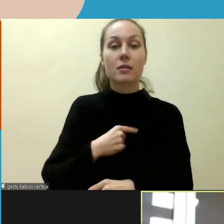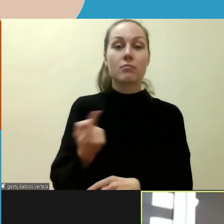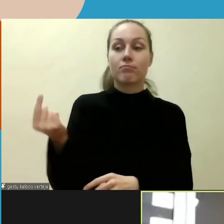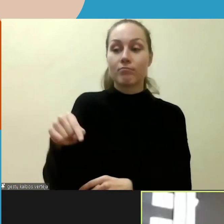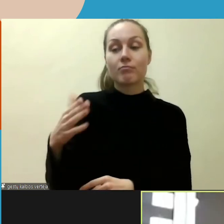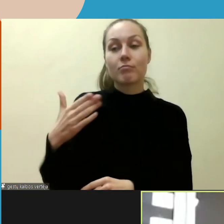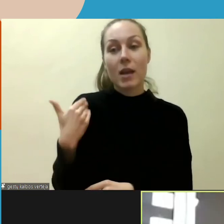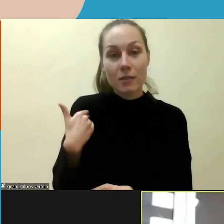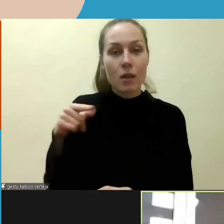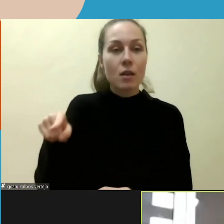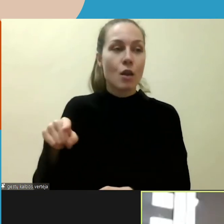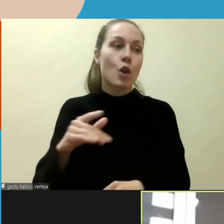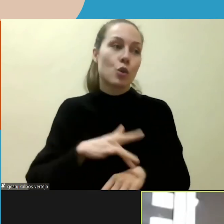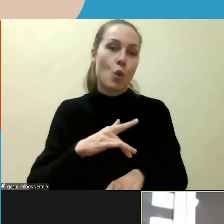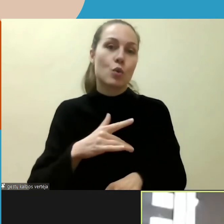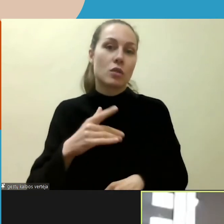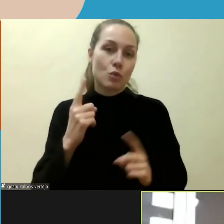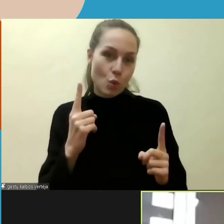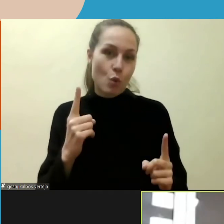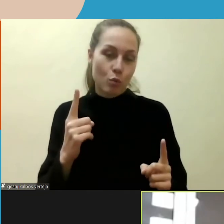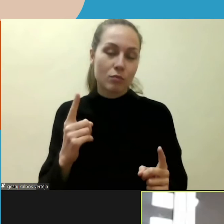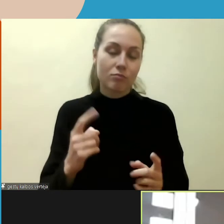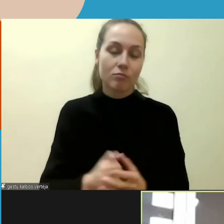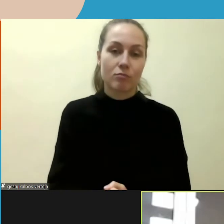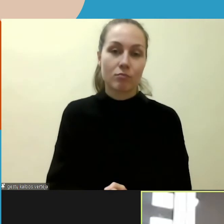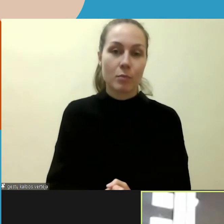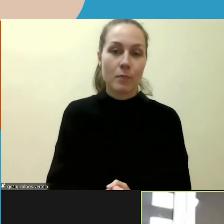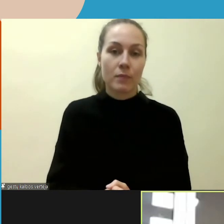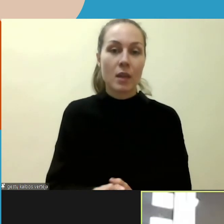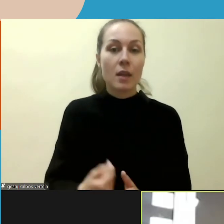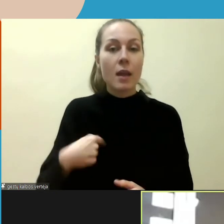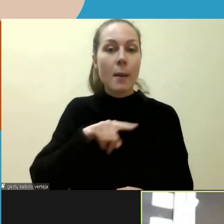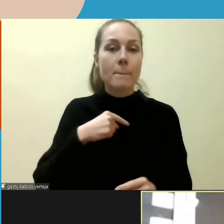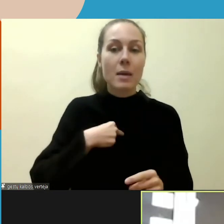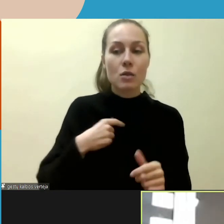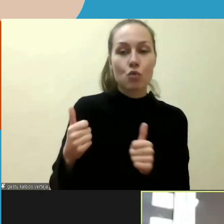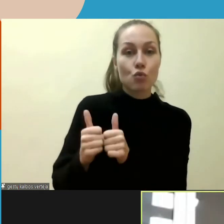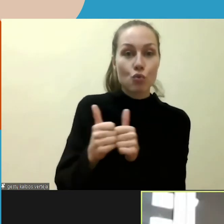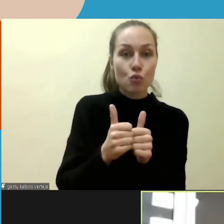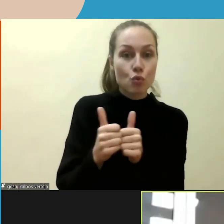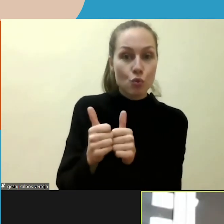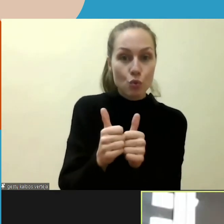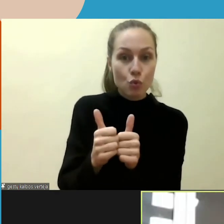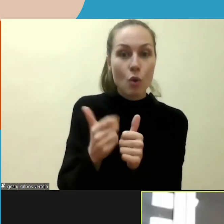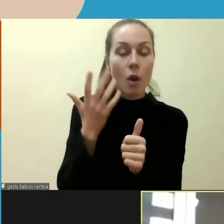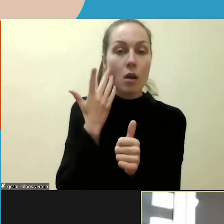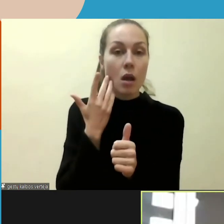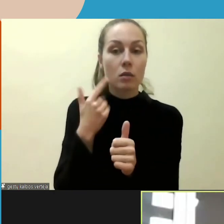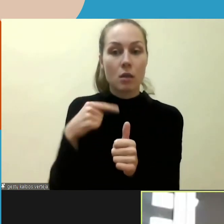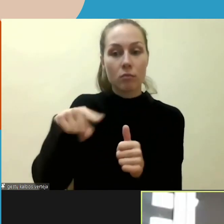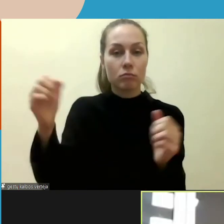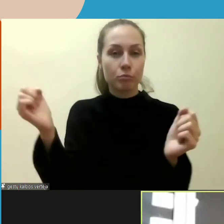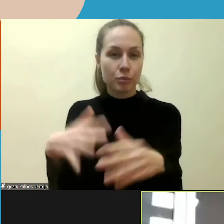jie tada jaučiasi saugiau. Tai tas lūkestis iš jų, kad mes tuo metu būtume šalia jų, kada jie būrių, nu, kaip jų yra